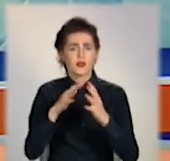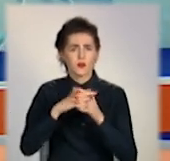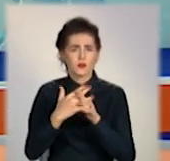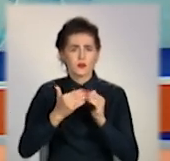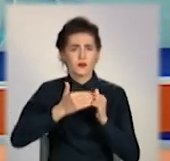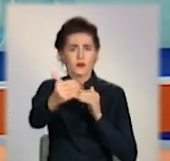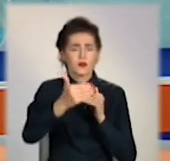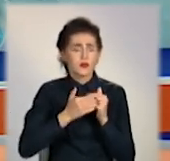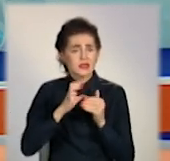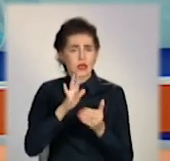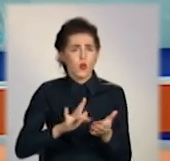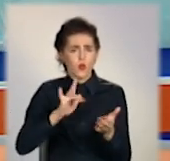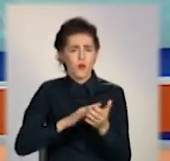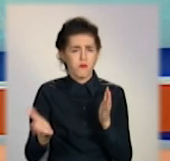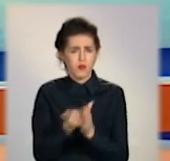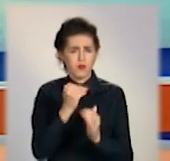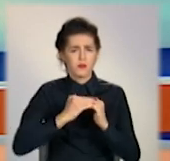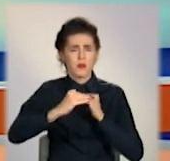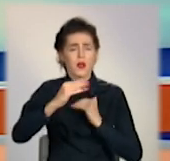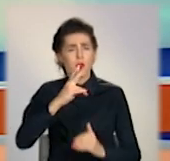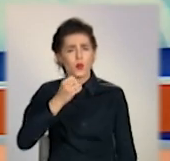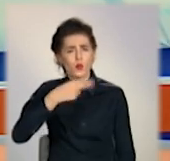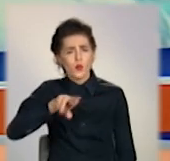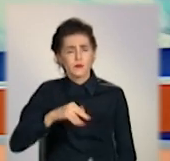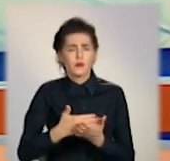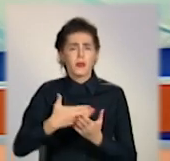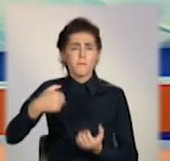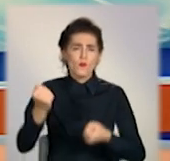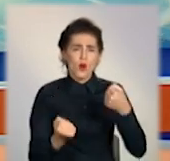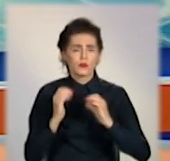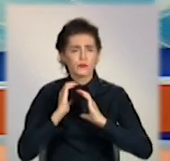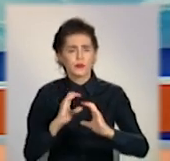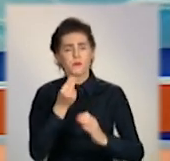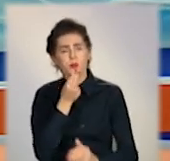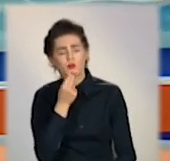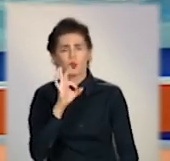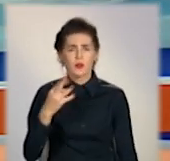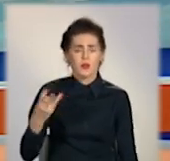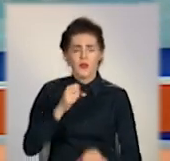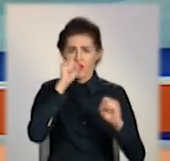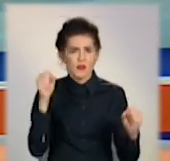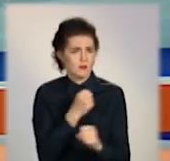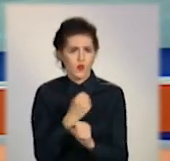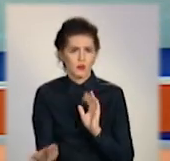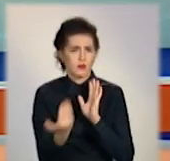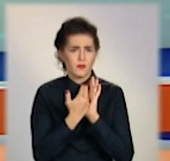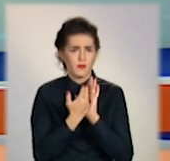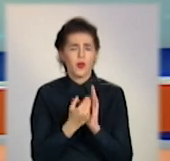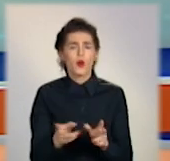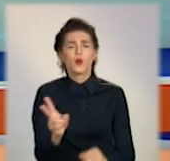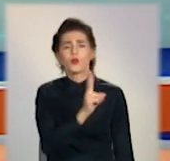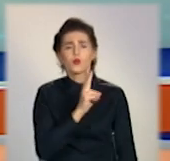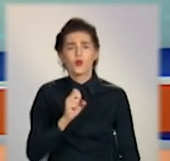пункт з містом, вкрилася кригою. Тому машина з гарчами чи швидка до людей ледь можуть доїхати. Хто